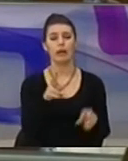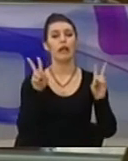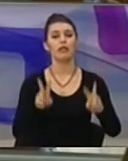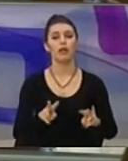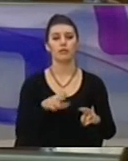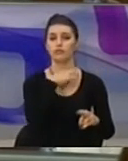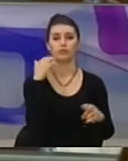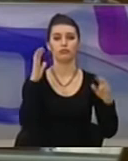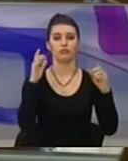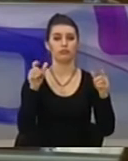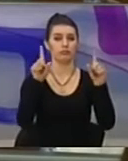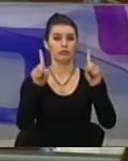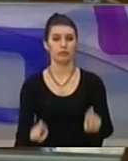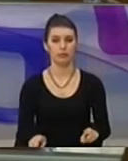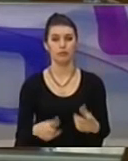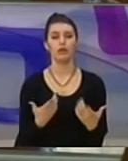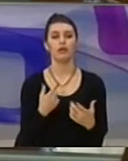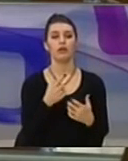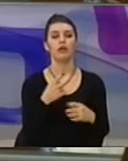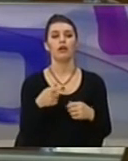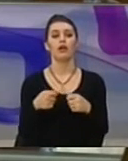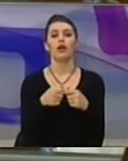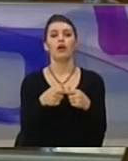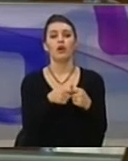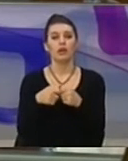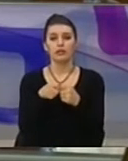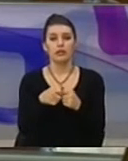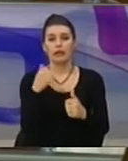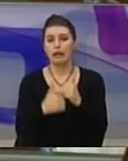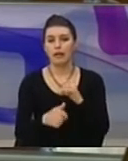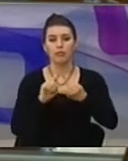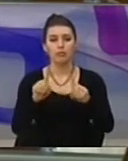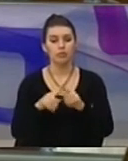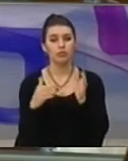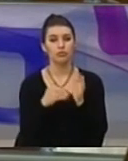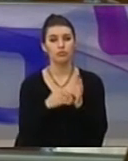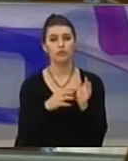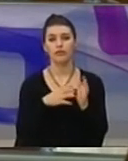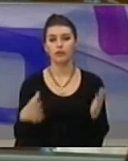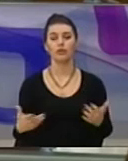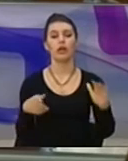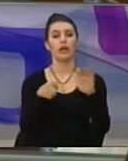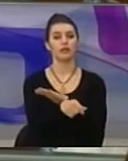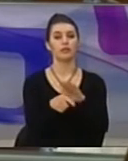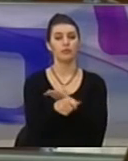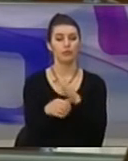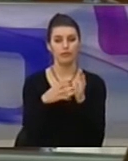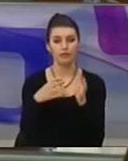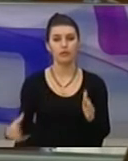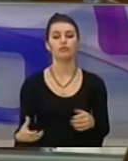mos siguria në vend dhe vazhdim i krimi të organizuar, korupcioni, skandalit në përfakultetit me diploma false,